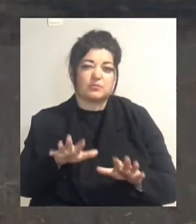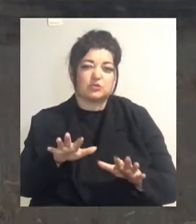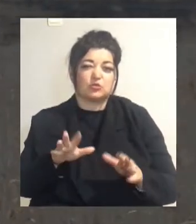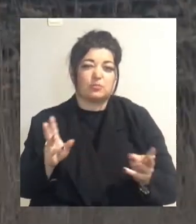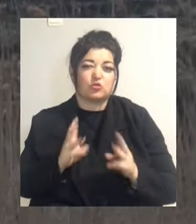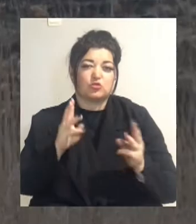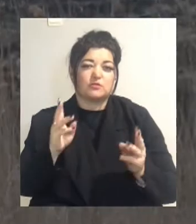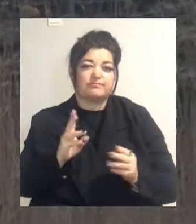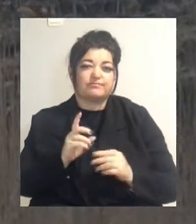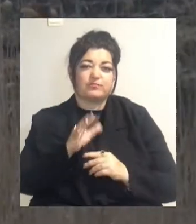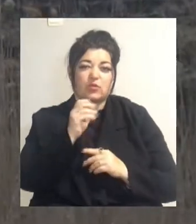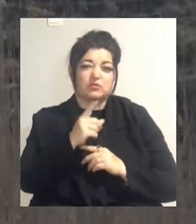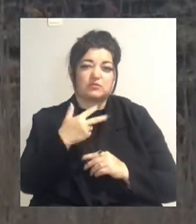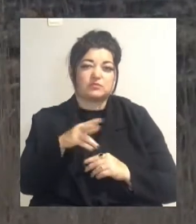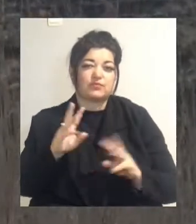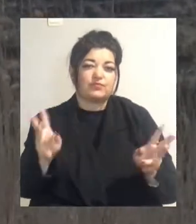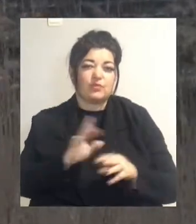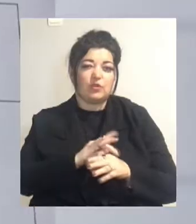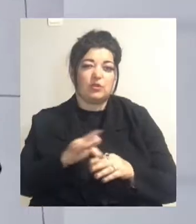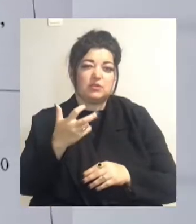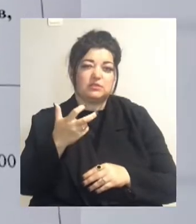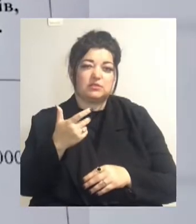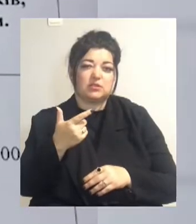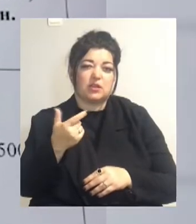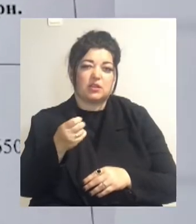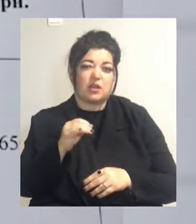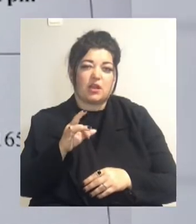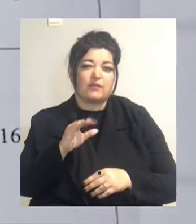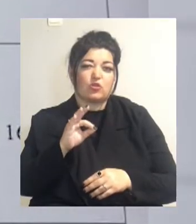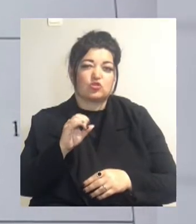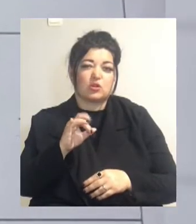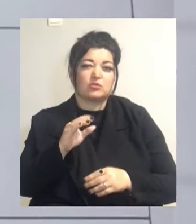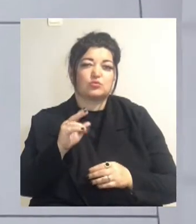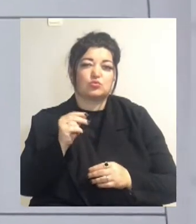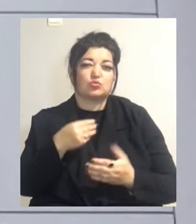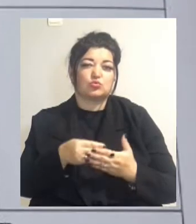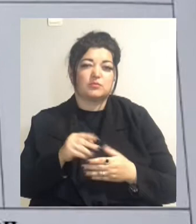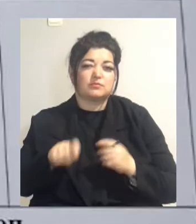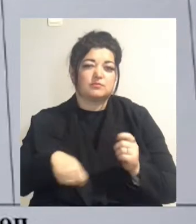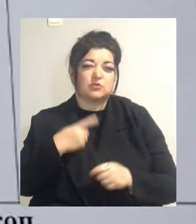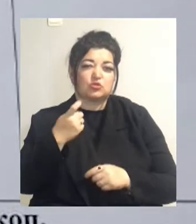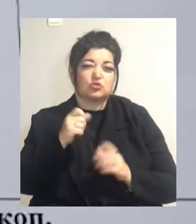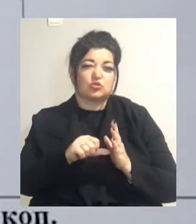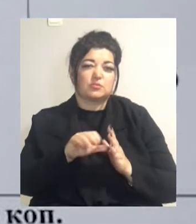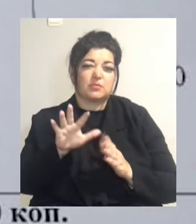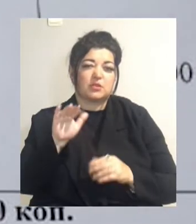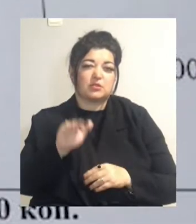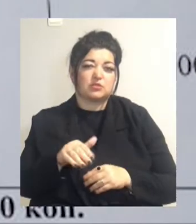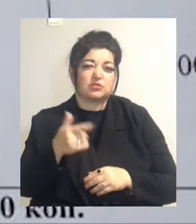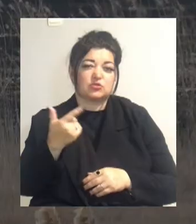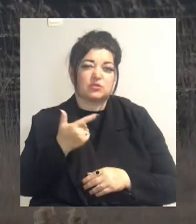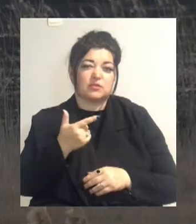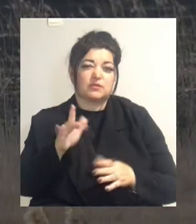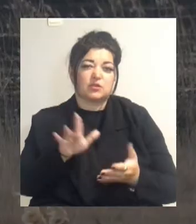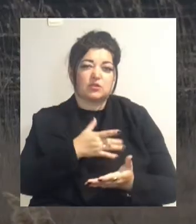Вигоріло приблизно 300 гектарів очерету. Сума збитку становить 165 тисяч гривень. Розрахували в Нижньодністровському